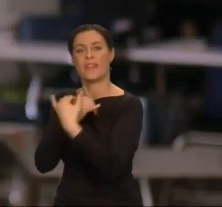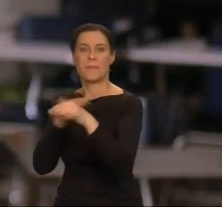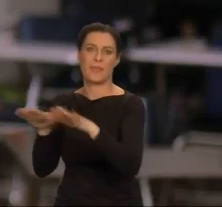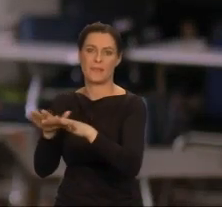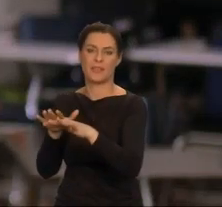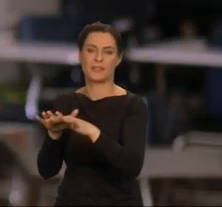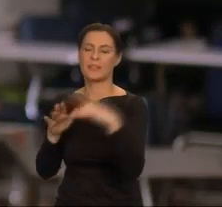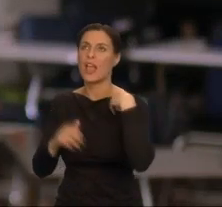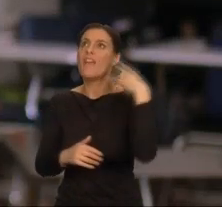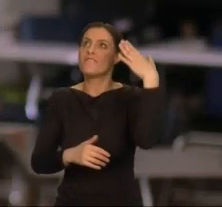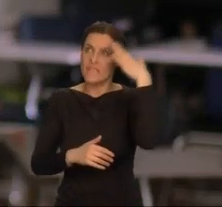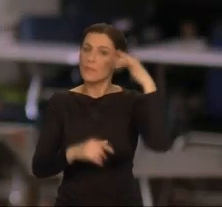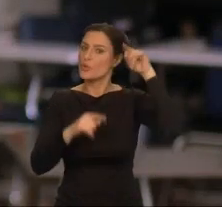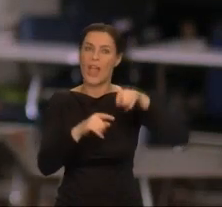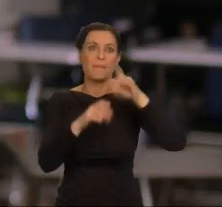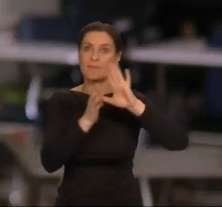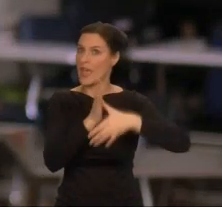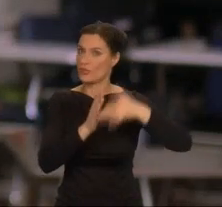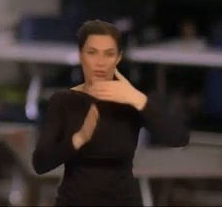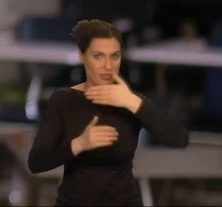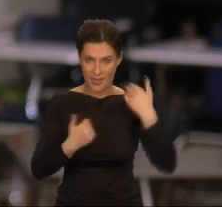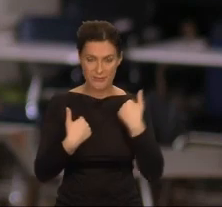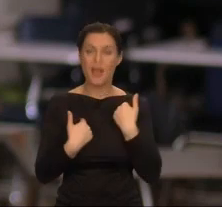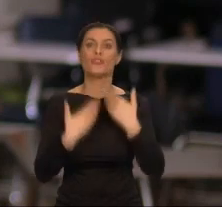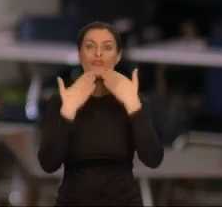Wiedzą, że już nie przyczyniają się do jego krzywdy.